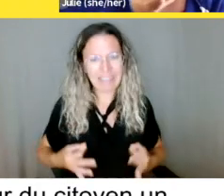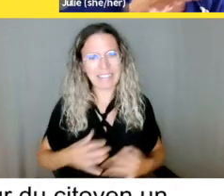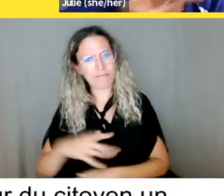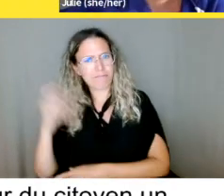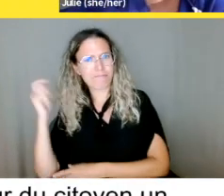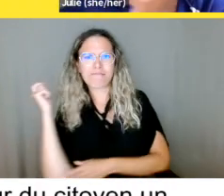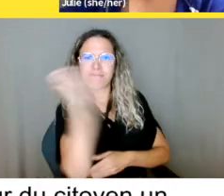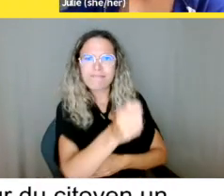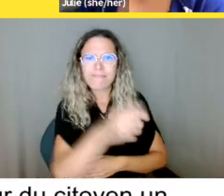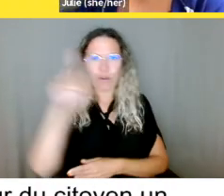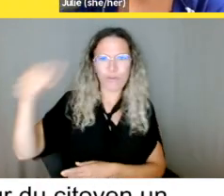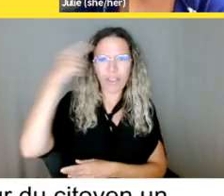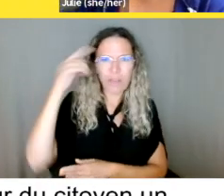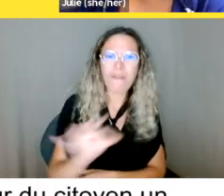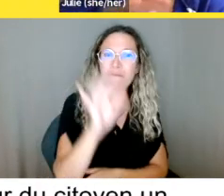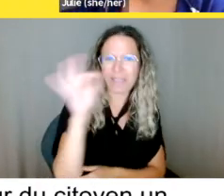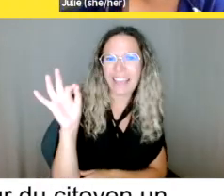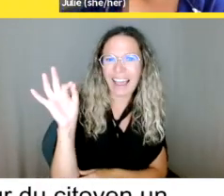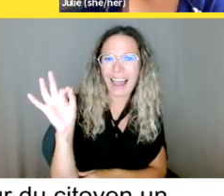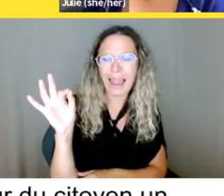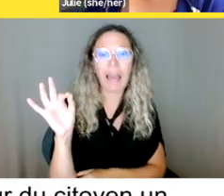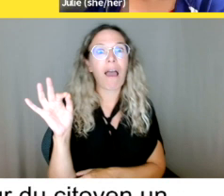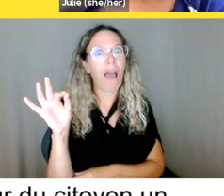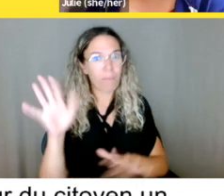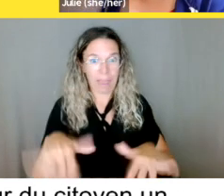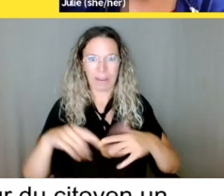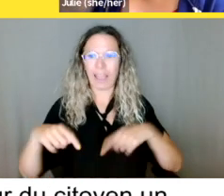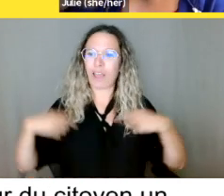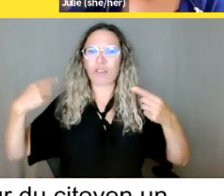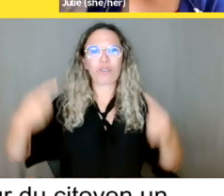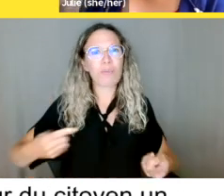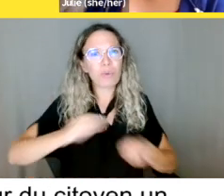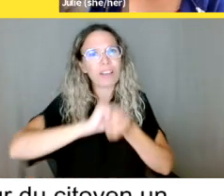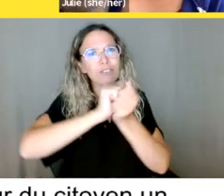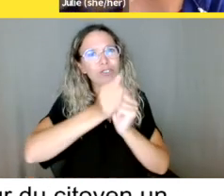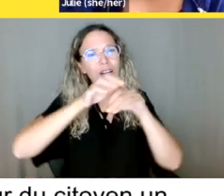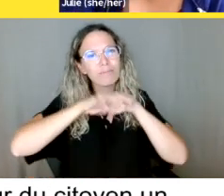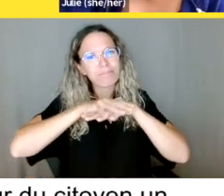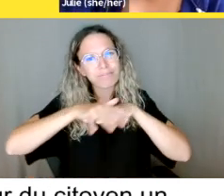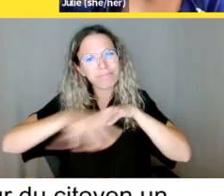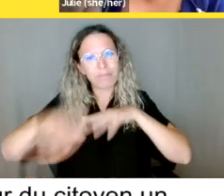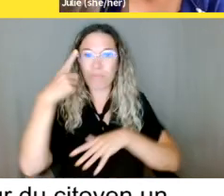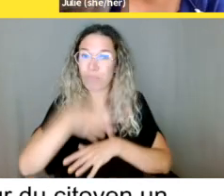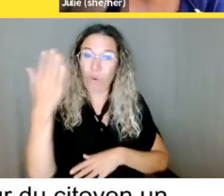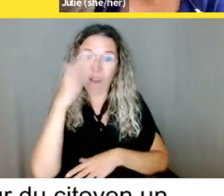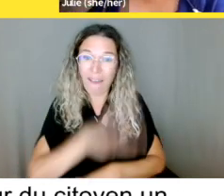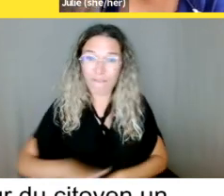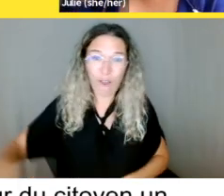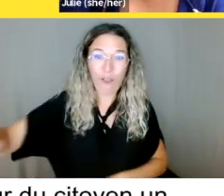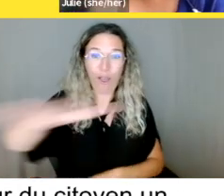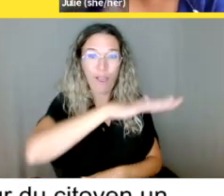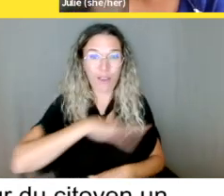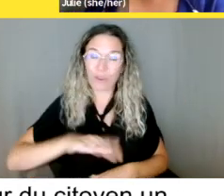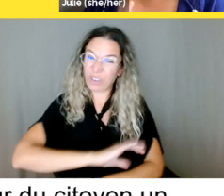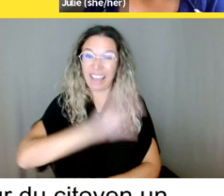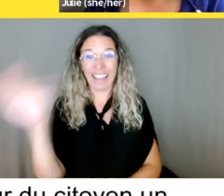la condition pour tout le monde au Canada. dont vous voyez vraiment la puissance que peut avoir